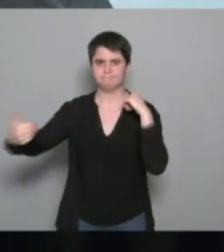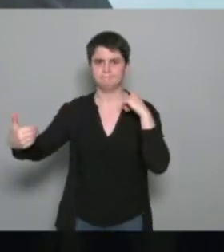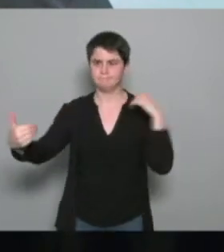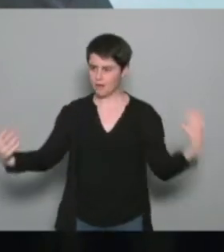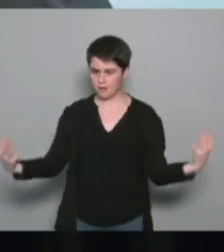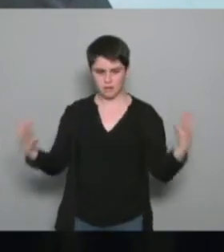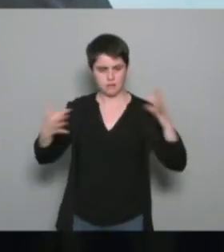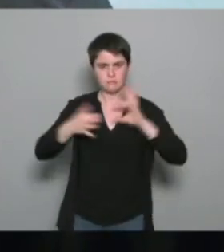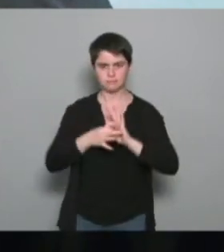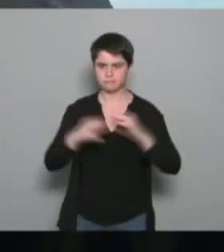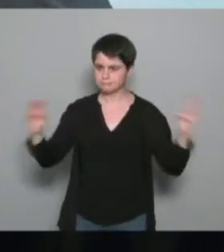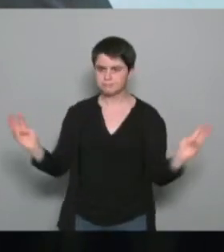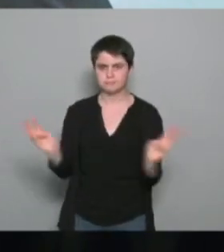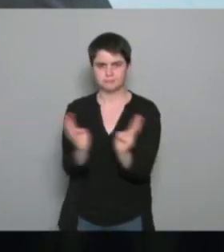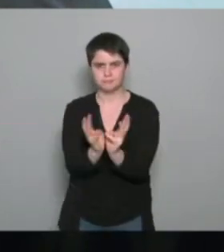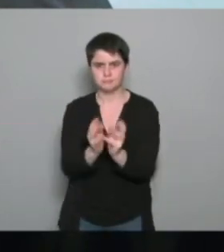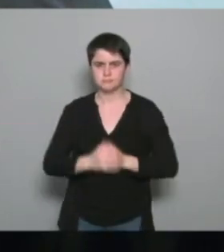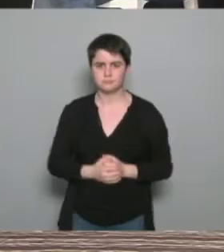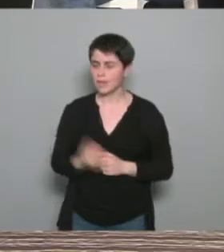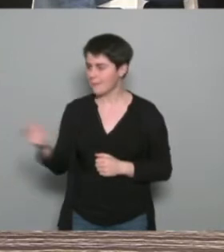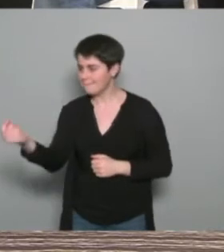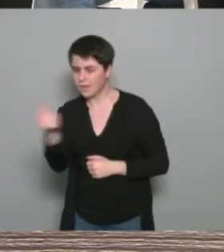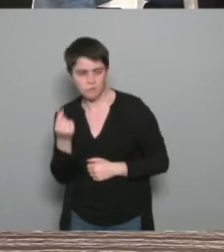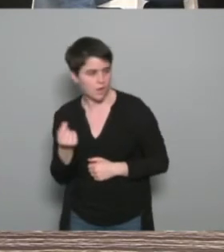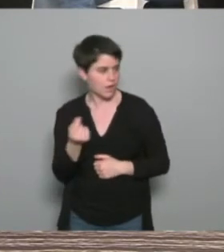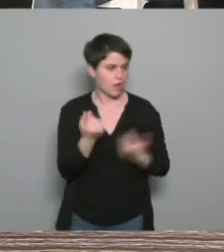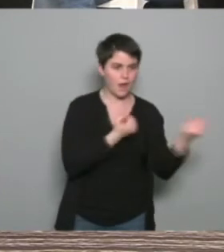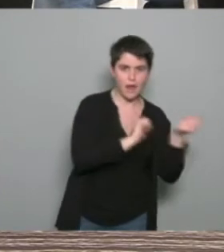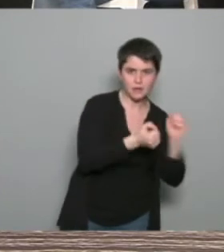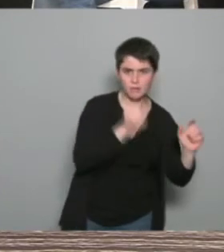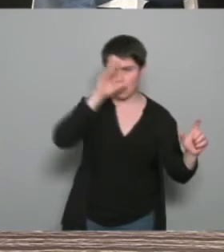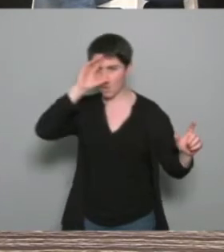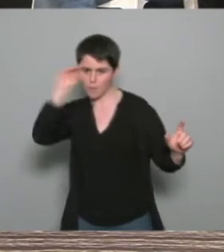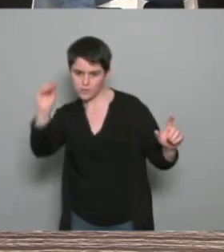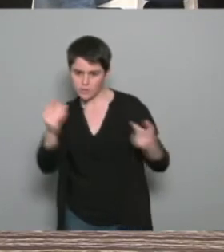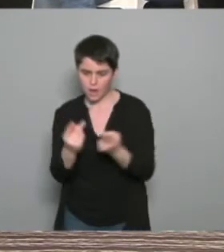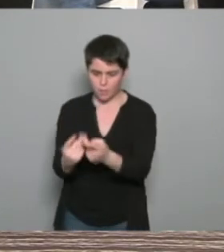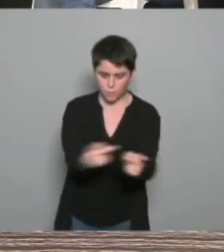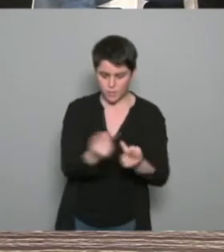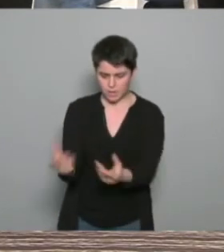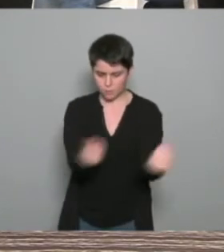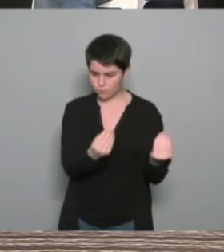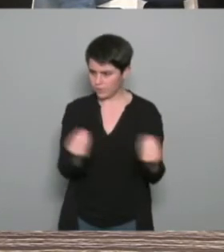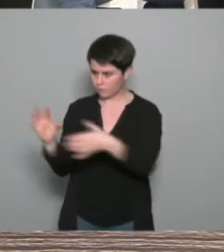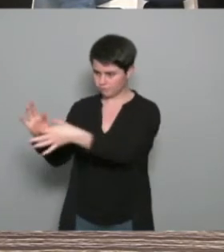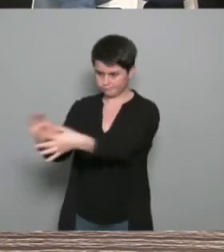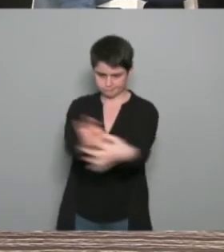la mise en réseau des différents acteurs et sur comment mieux informer les différents publics sur les possibilités d'offres